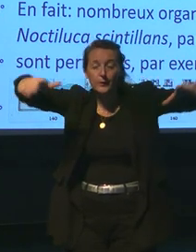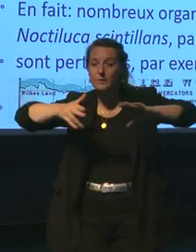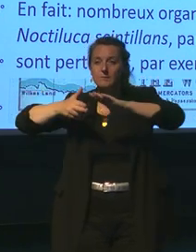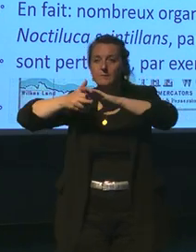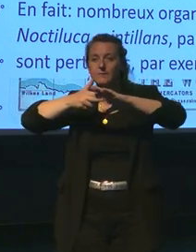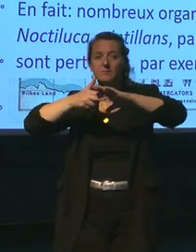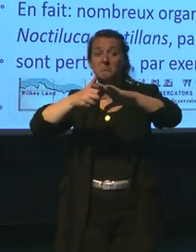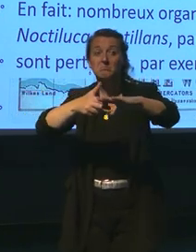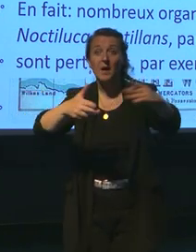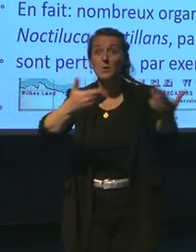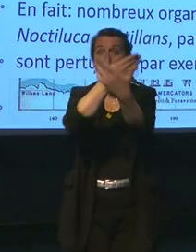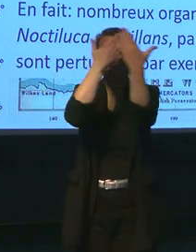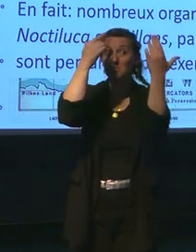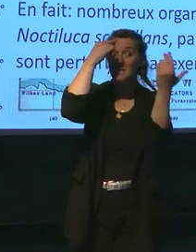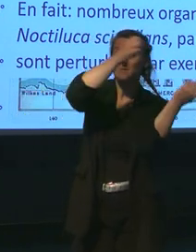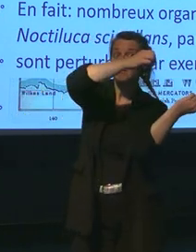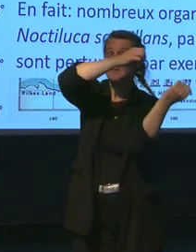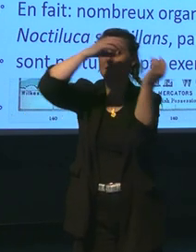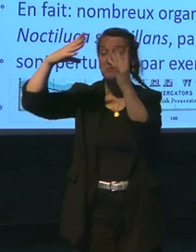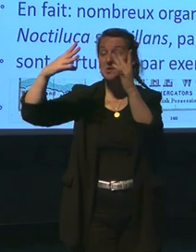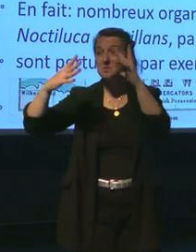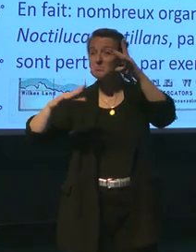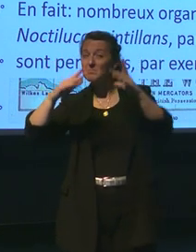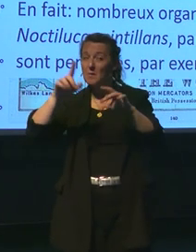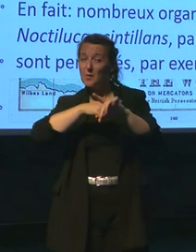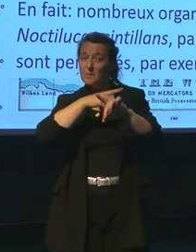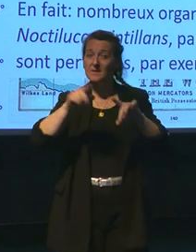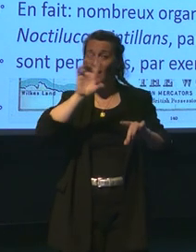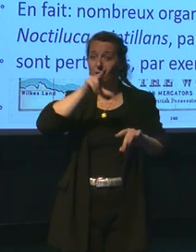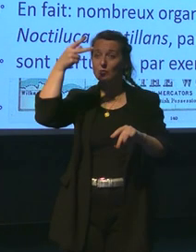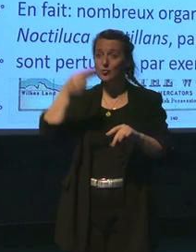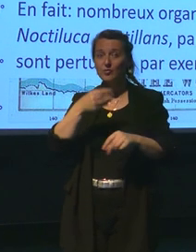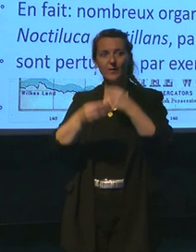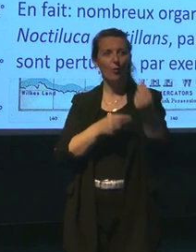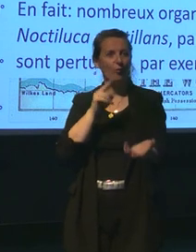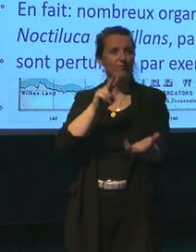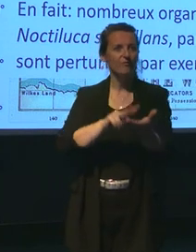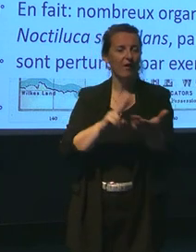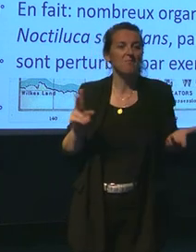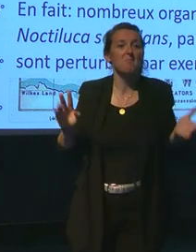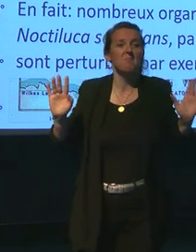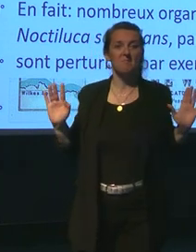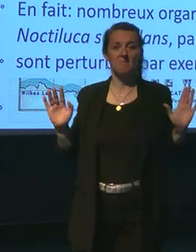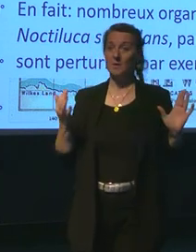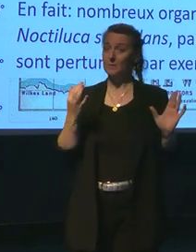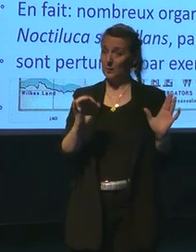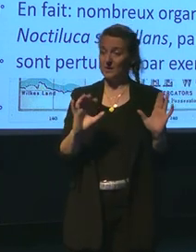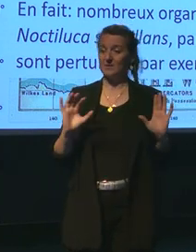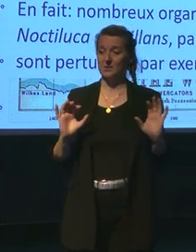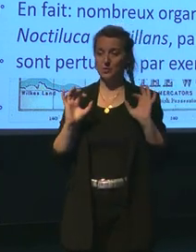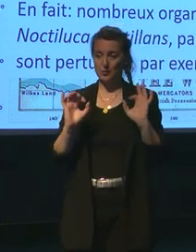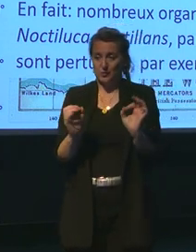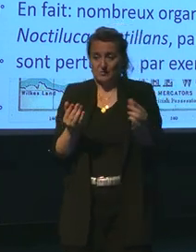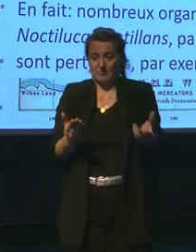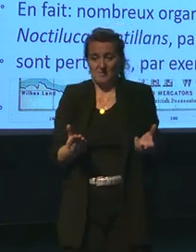'est une imagination bas classée de Jules Verne ou est-ce que c'est vrai ? En fait, oui. Et par satellite, on détecte pour maintenant,